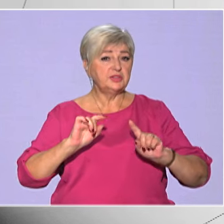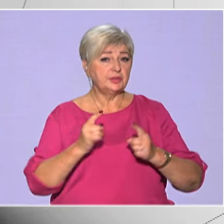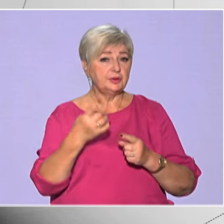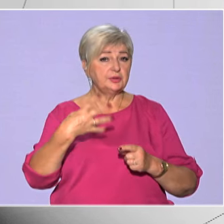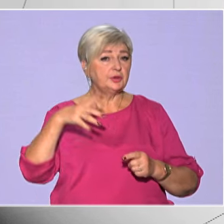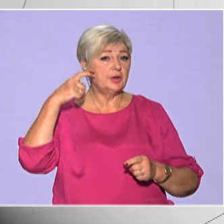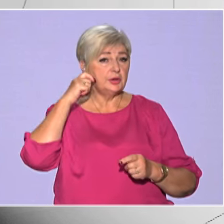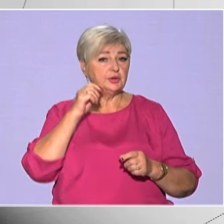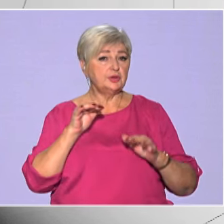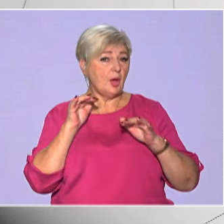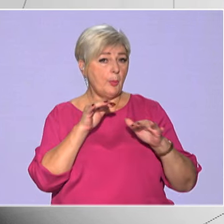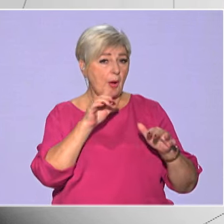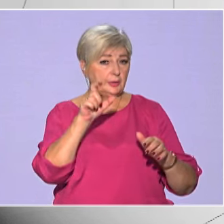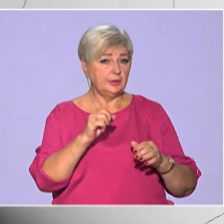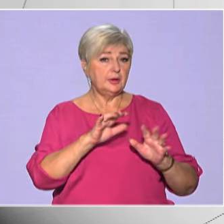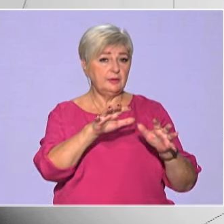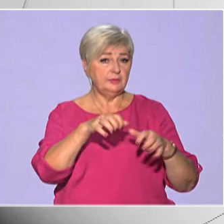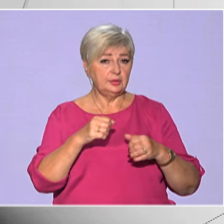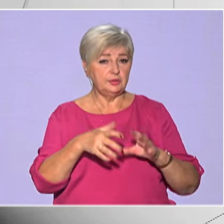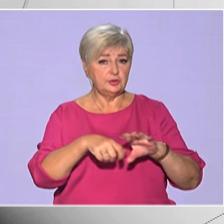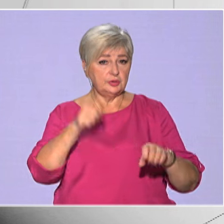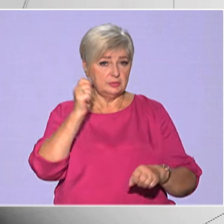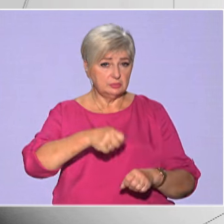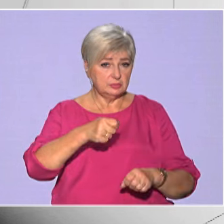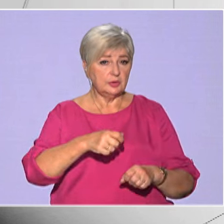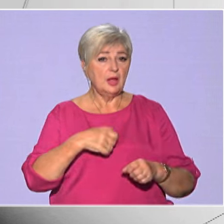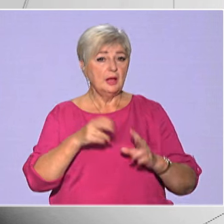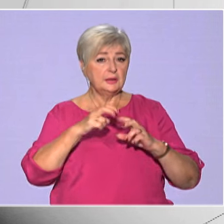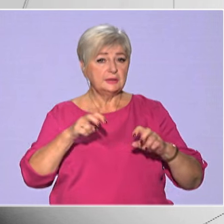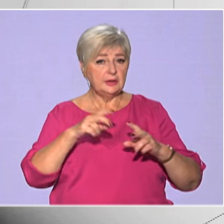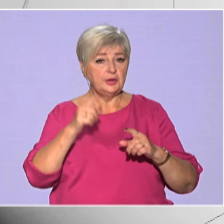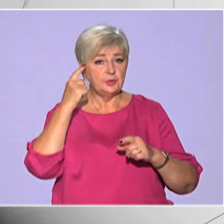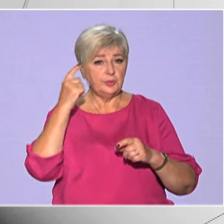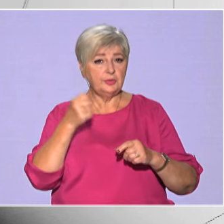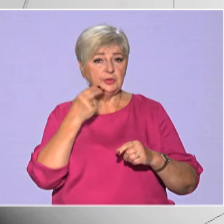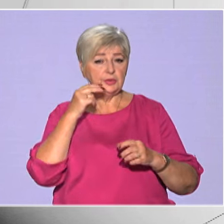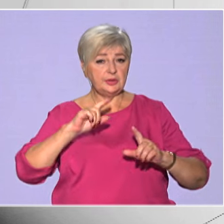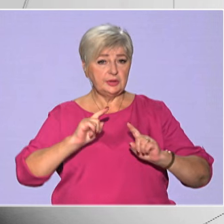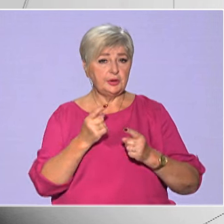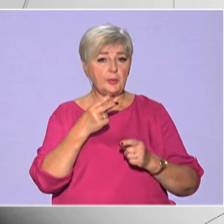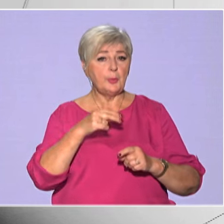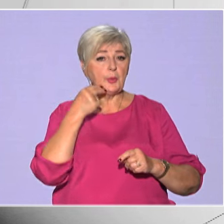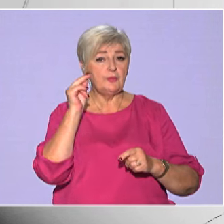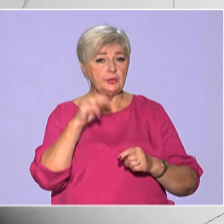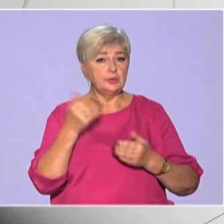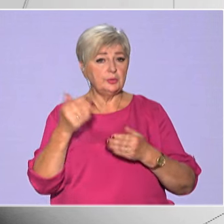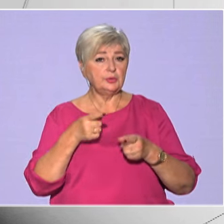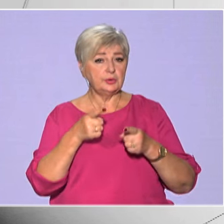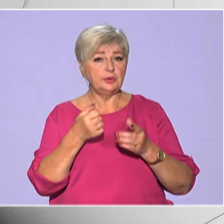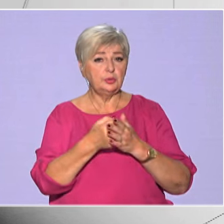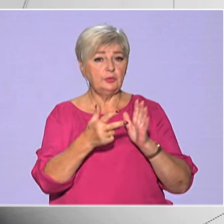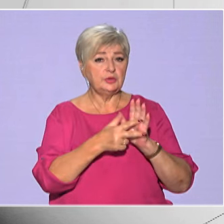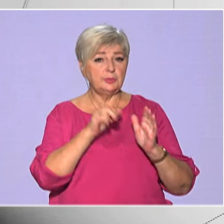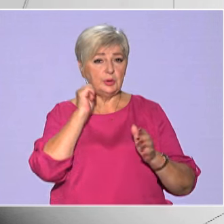затримали 40-річного нападника та вилучили знаряддя злочину. Слідчі повідомили затриманому про підозру. Йому загрожує до